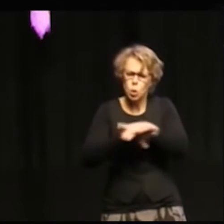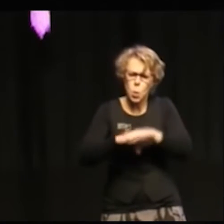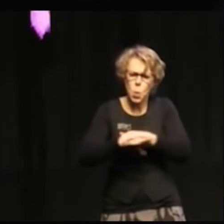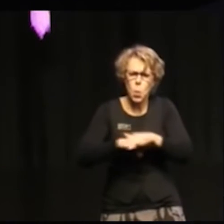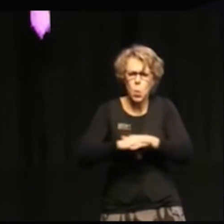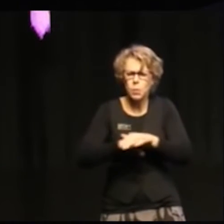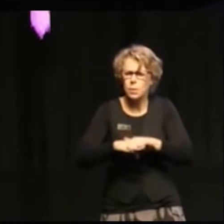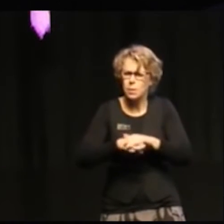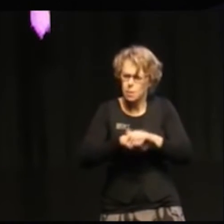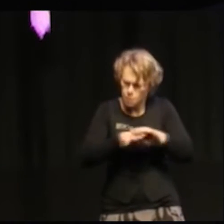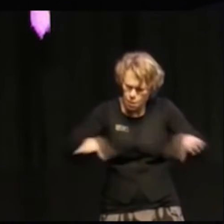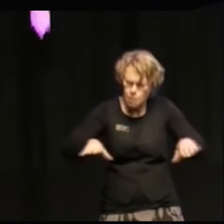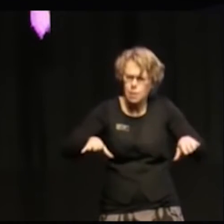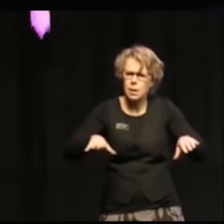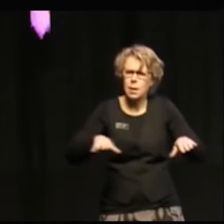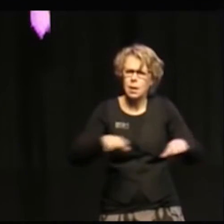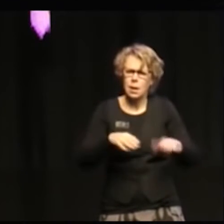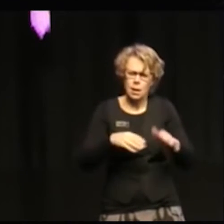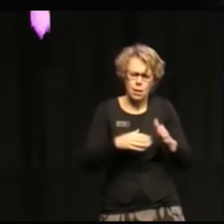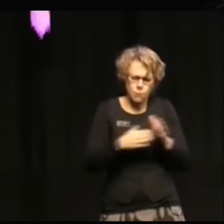börjar vi ifrån?